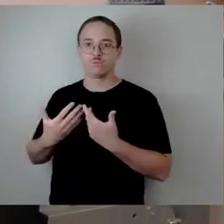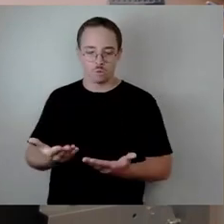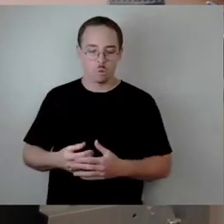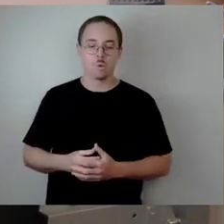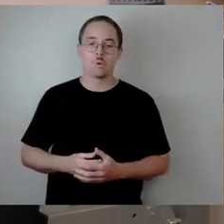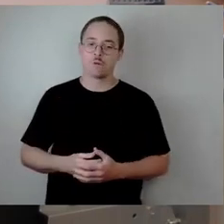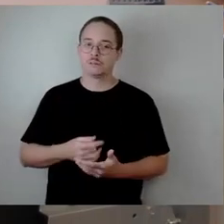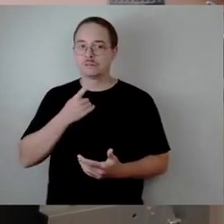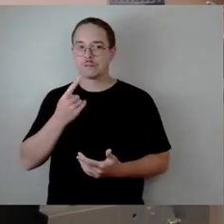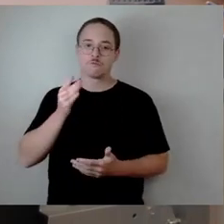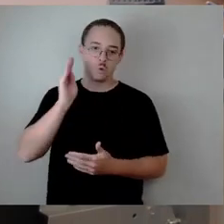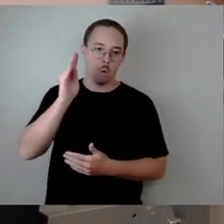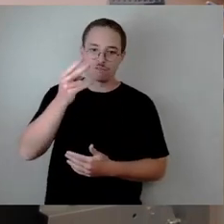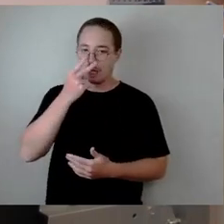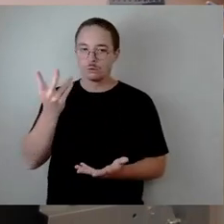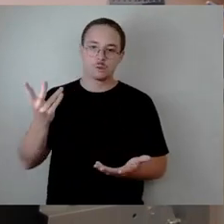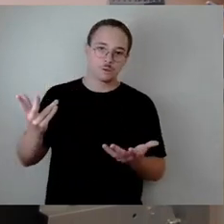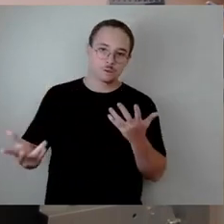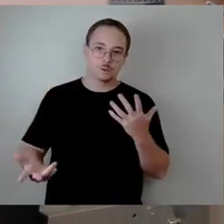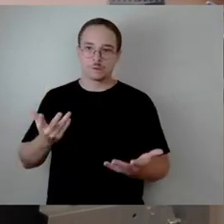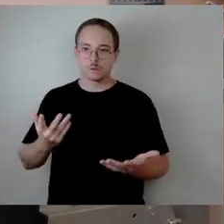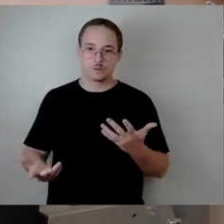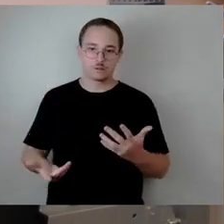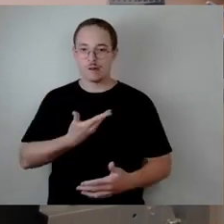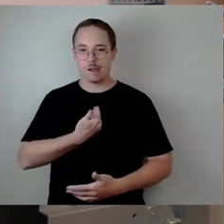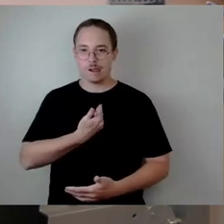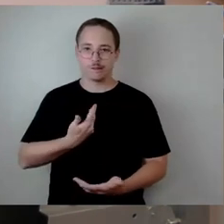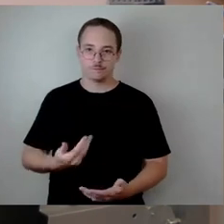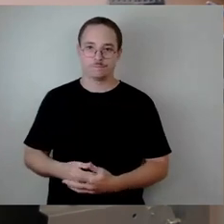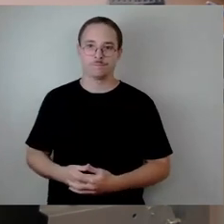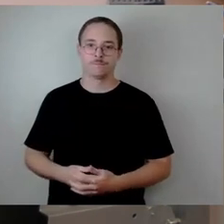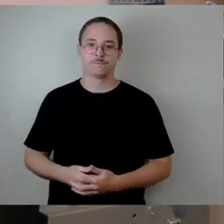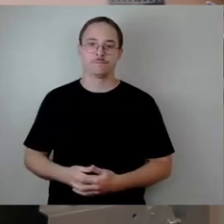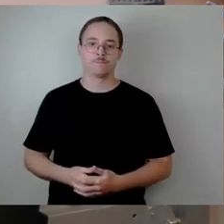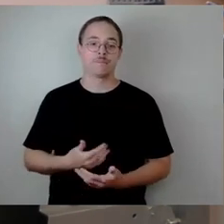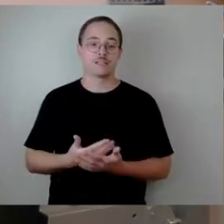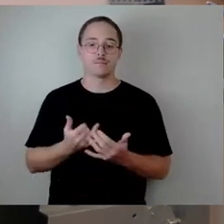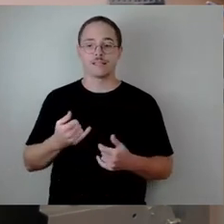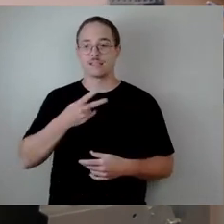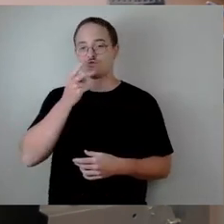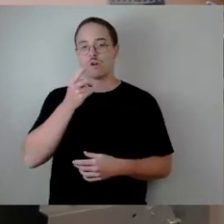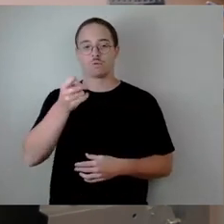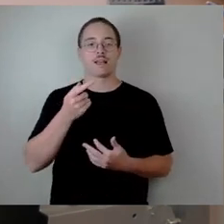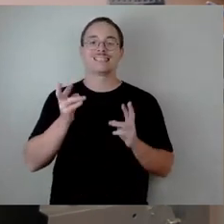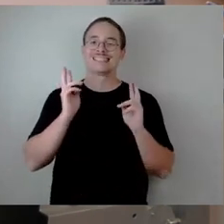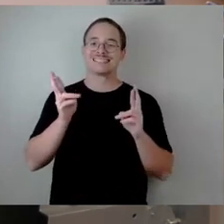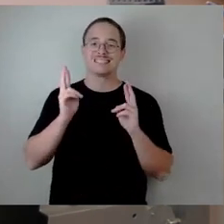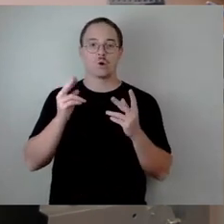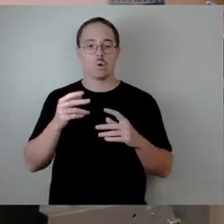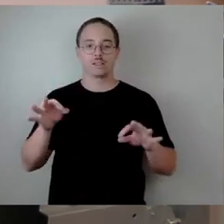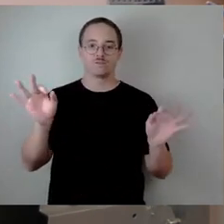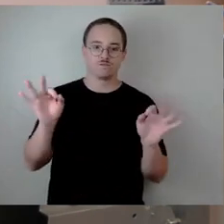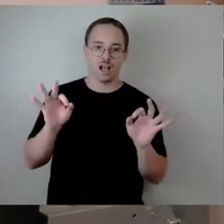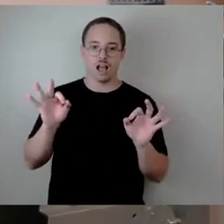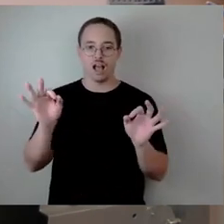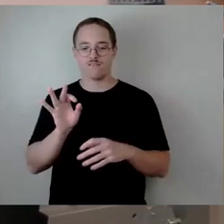wo jetzt Anlagen besonders bedroht sind oder wo eben auch Schwierigkeiten in der Vernetzung von